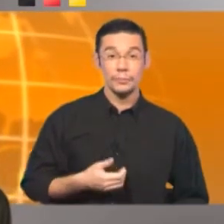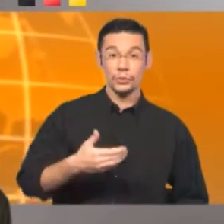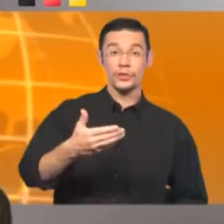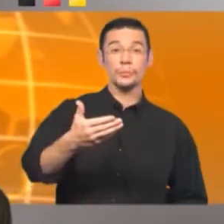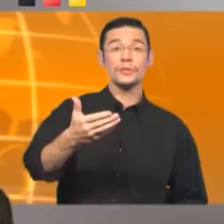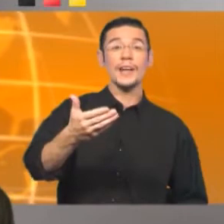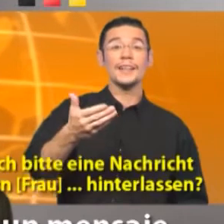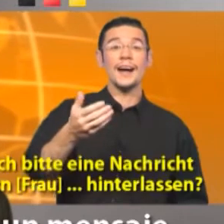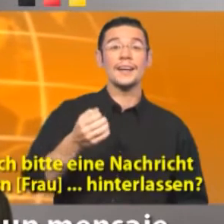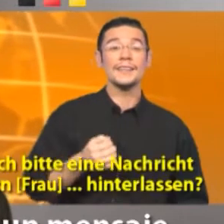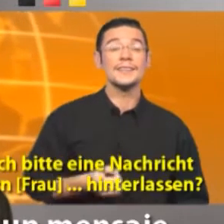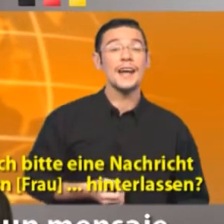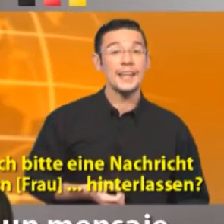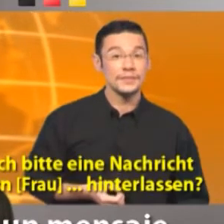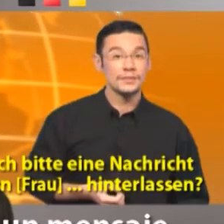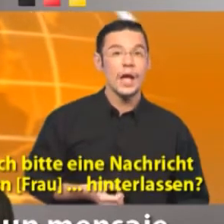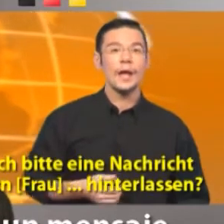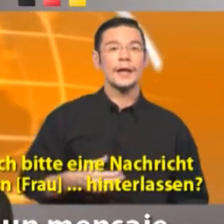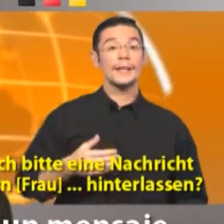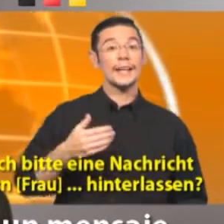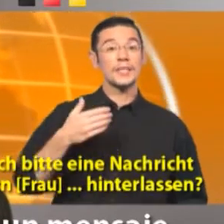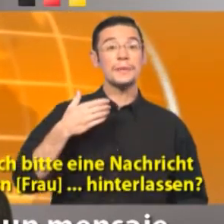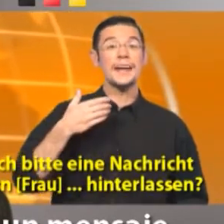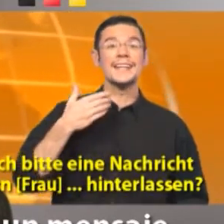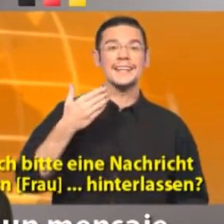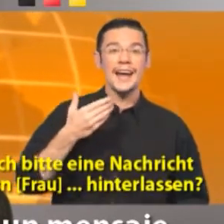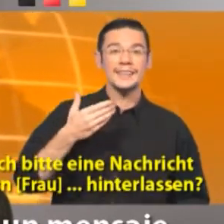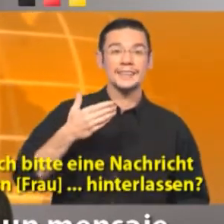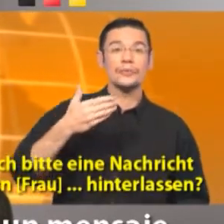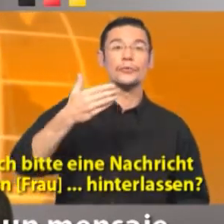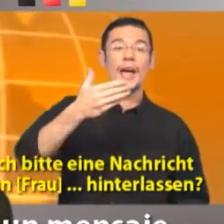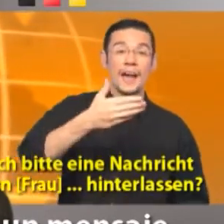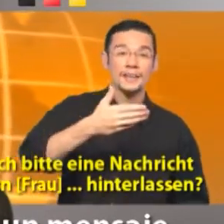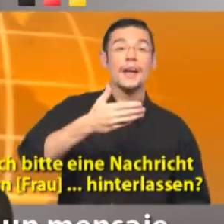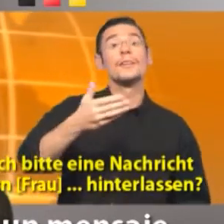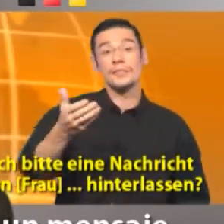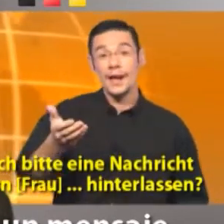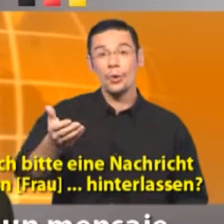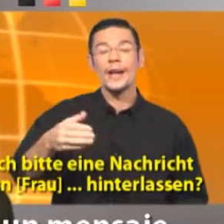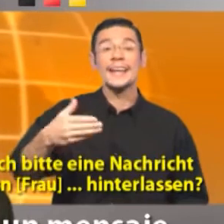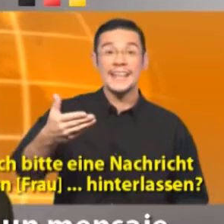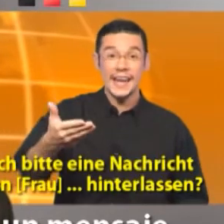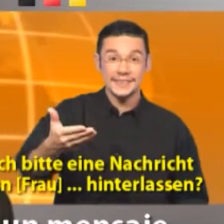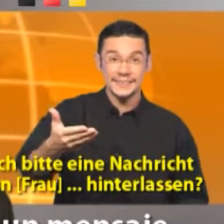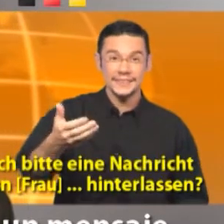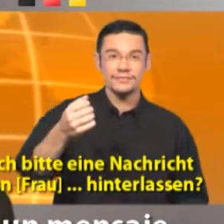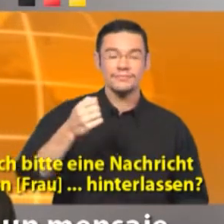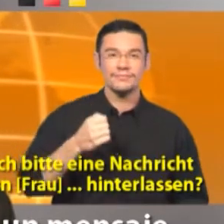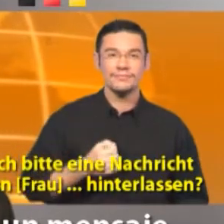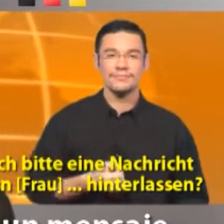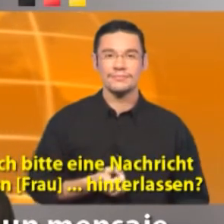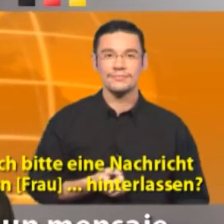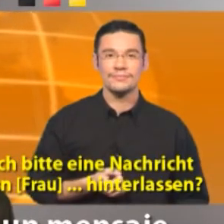Mitunter müssen wir eine Nachricht hinterlassen Kann ich bitte eine Nachricht für Herrn, Frau hinterlassen?